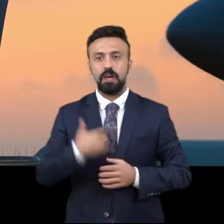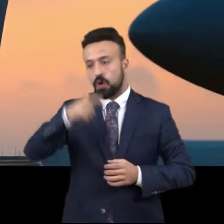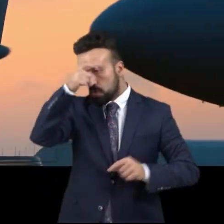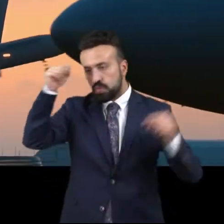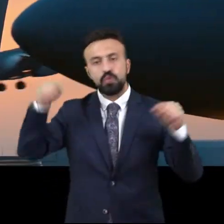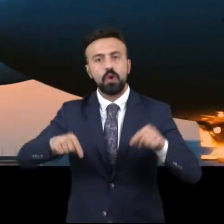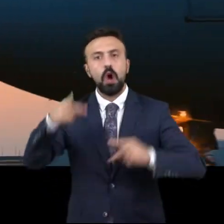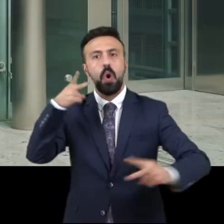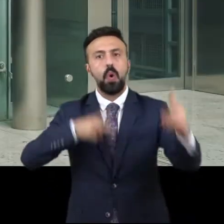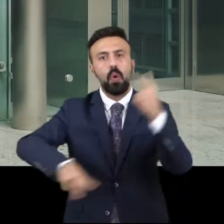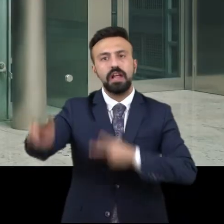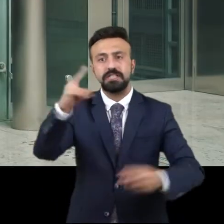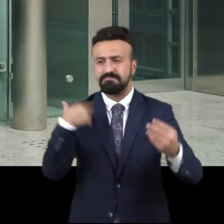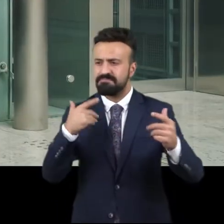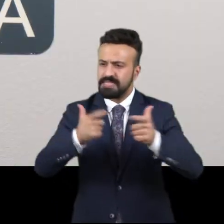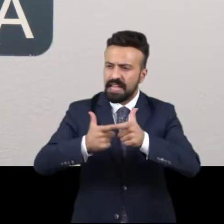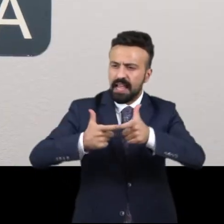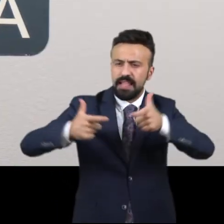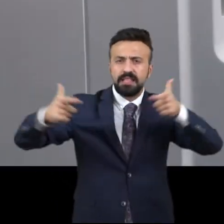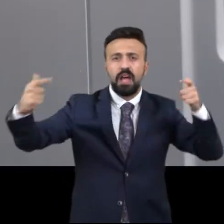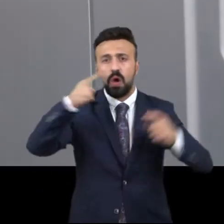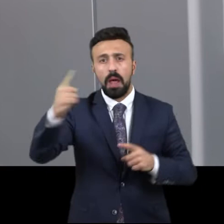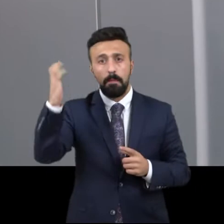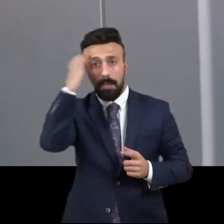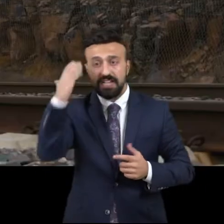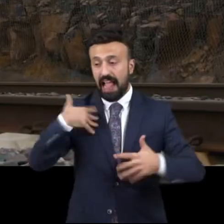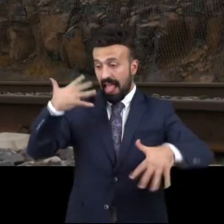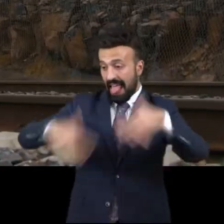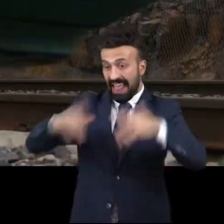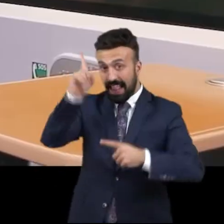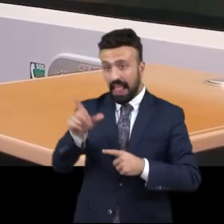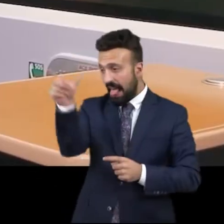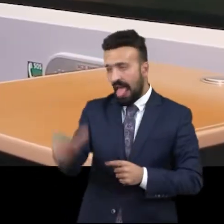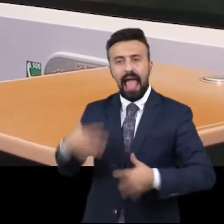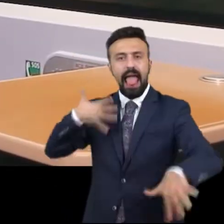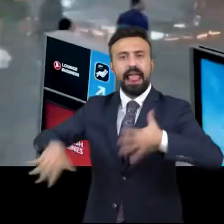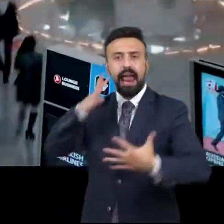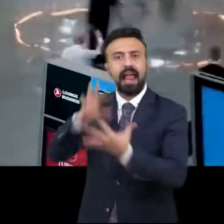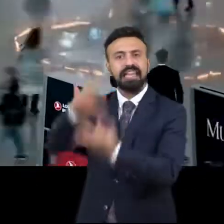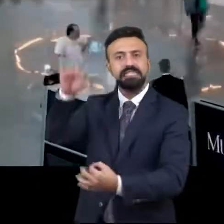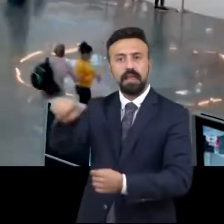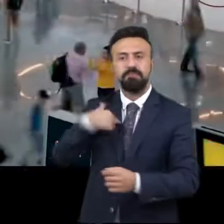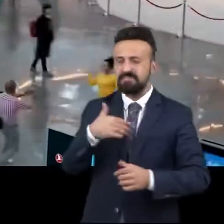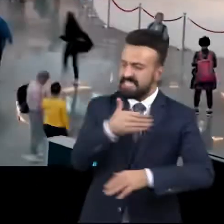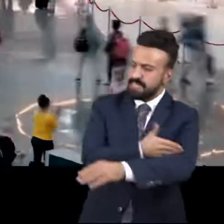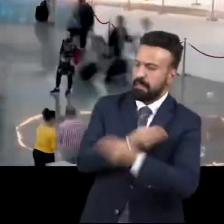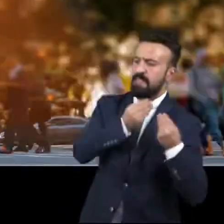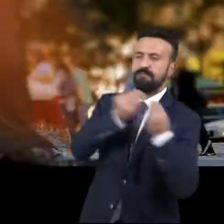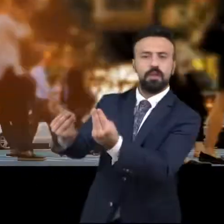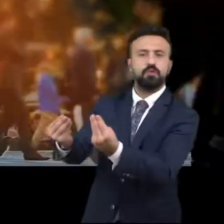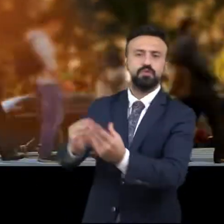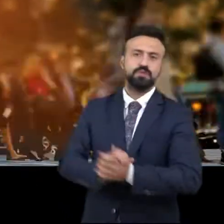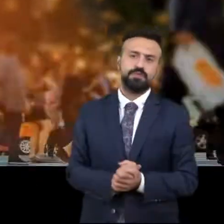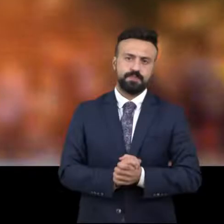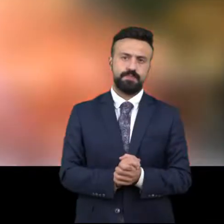Ülkemizin ulaşım kapasitesini artırarak, başta hareket kabiliyeti kısıtlı insanımızın hizmetine sunuyoruz.